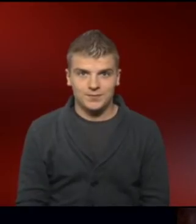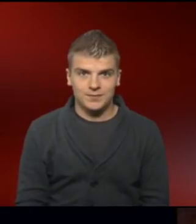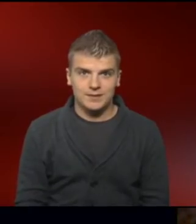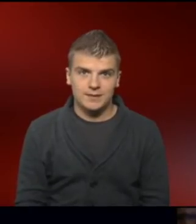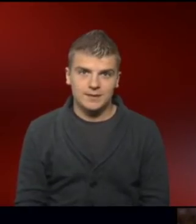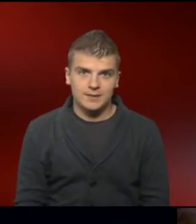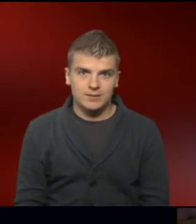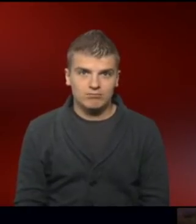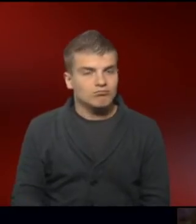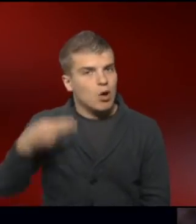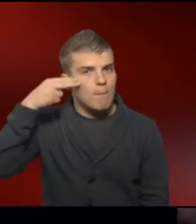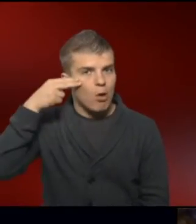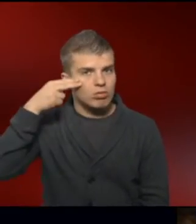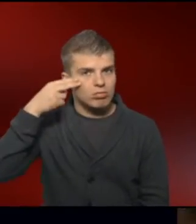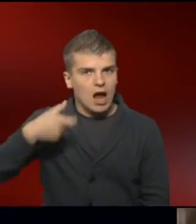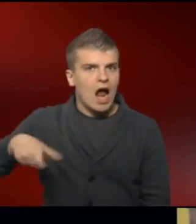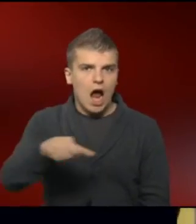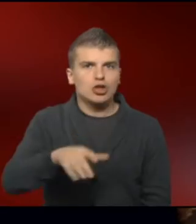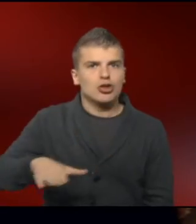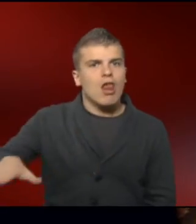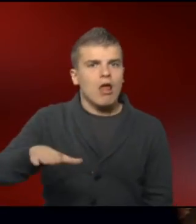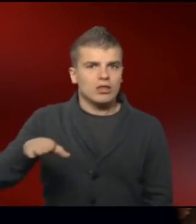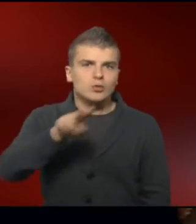Bonn, Rheinisches Landesmuseum.